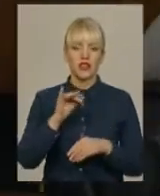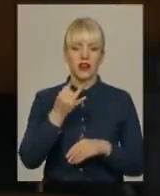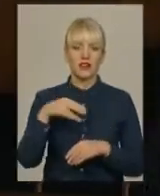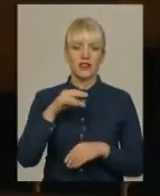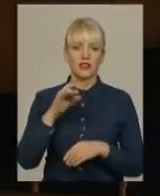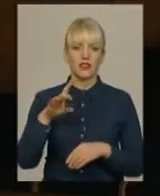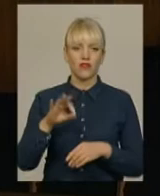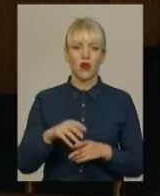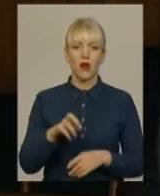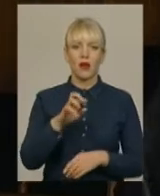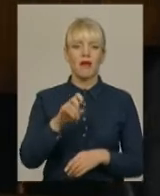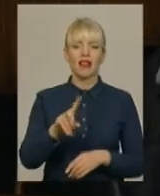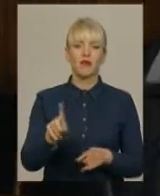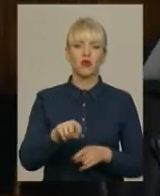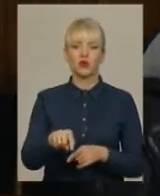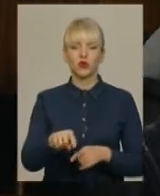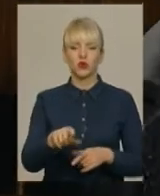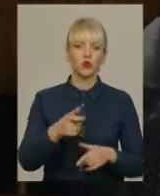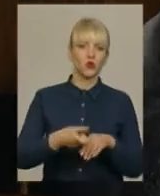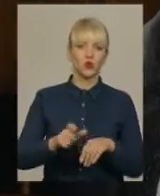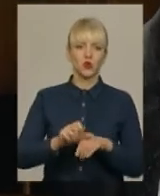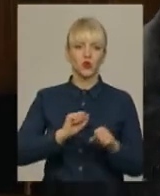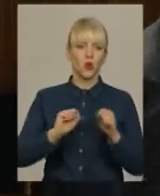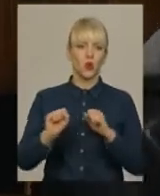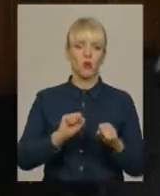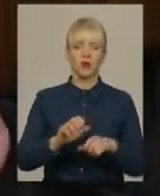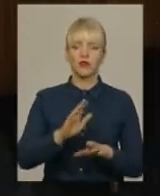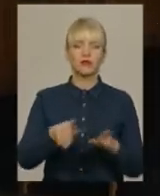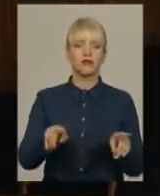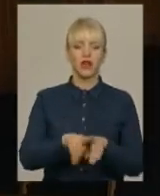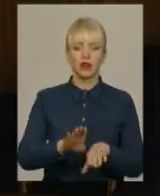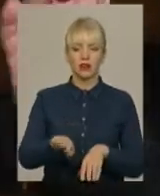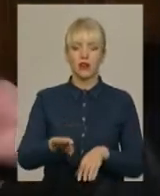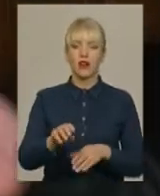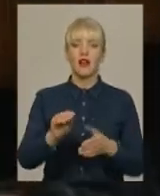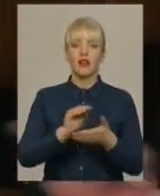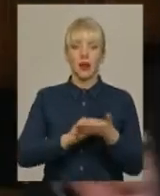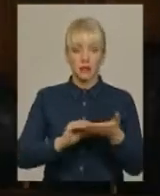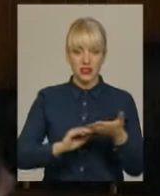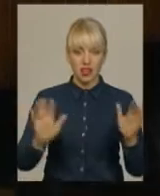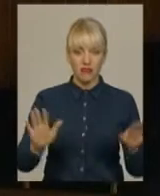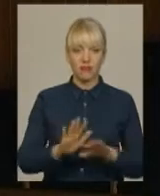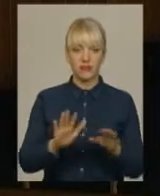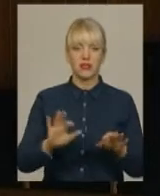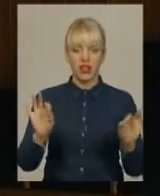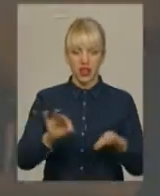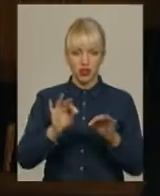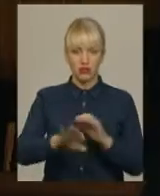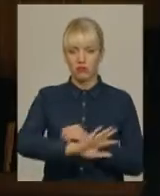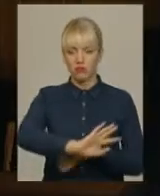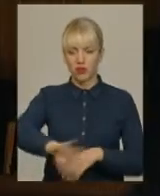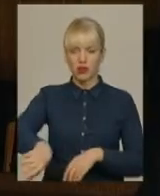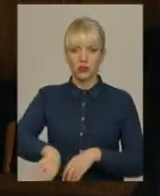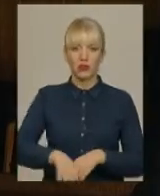Балема, ти тут, Микола Паласович, тут дуже щось командуєш. В общем, так, написав пісню, віддирігував і пішов від колективу.